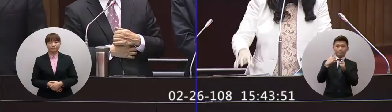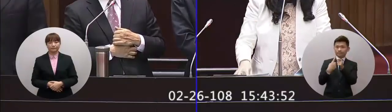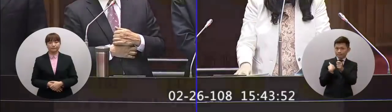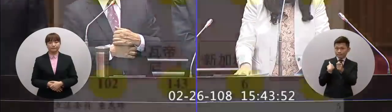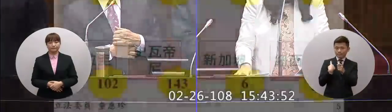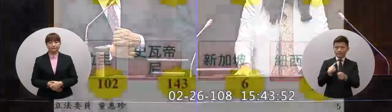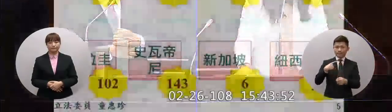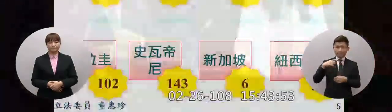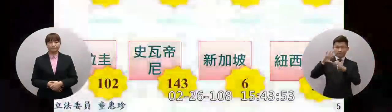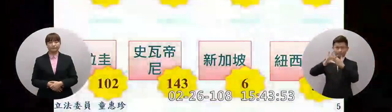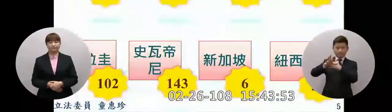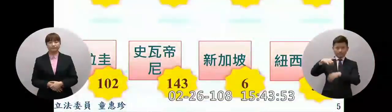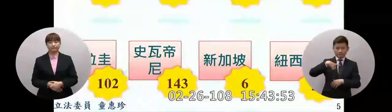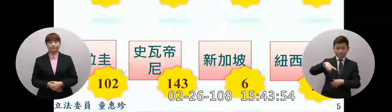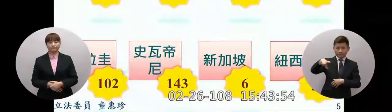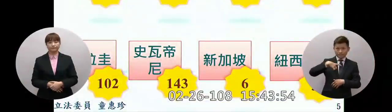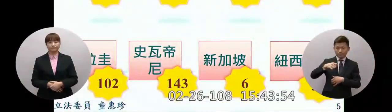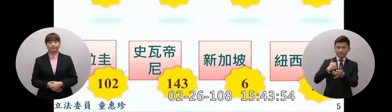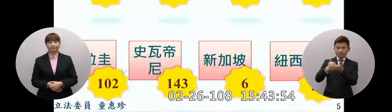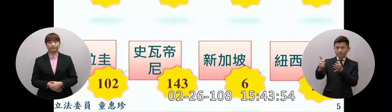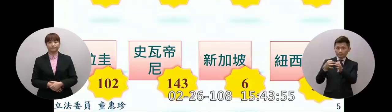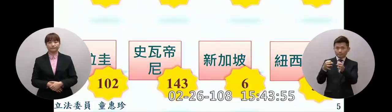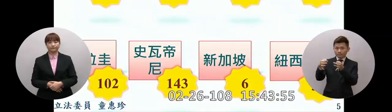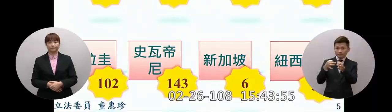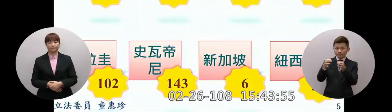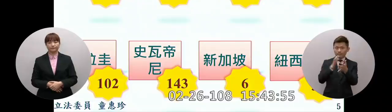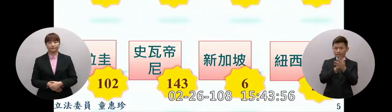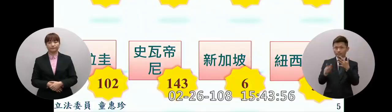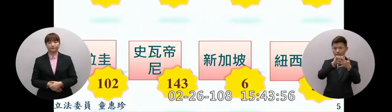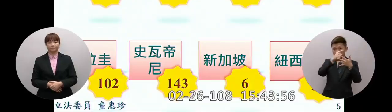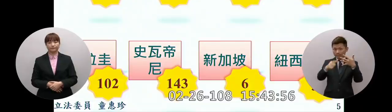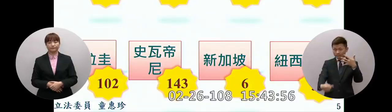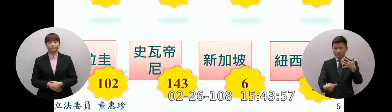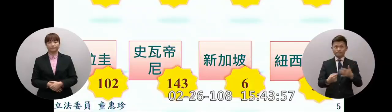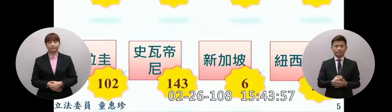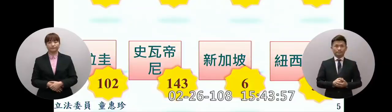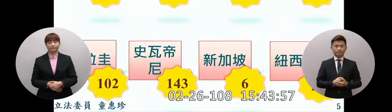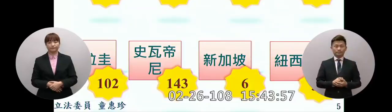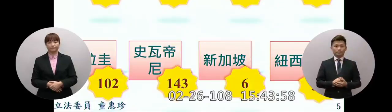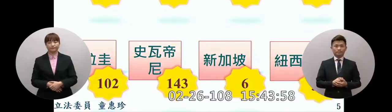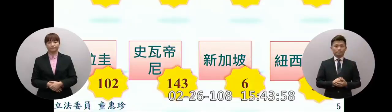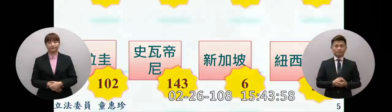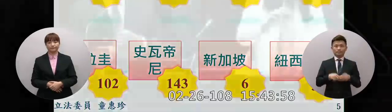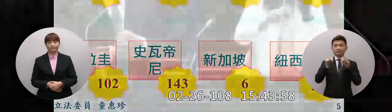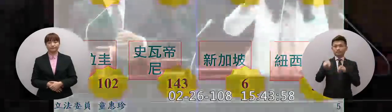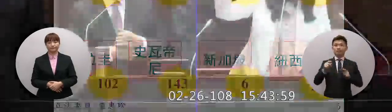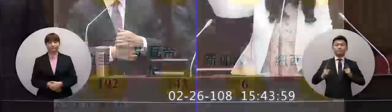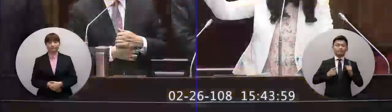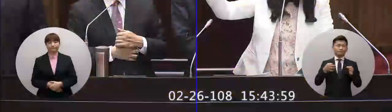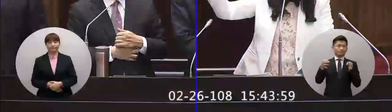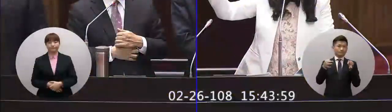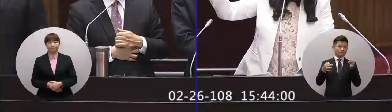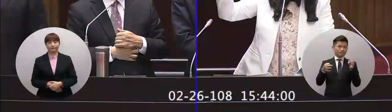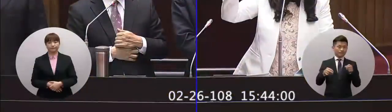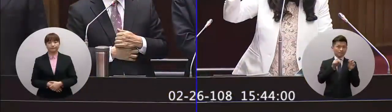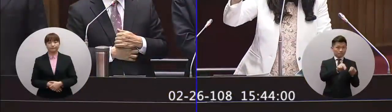我們雙方進出國貿易量的排名你要知道這些國家你看這些排序根據我們簽署的自由貿易協定